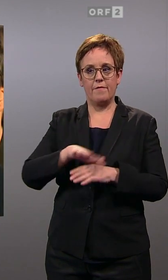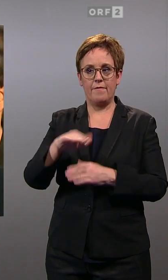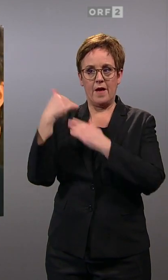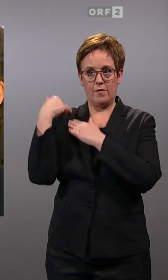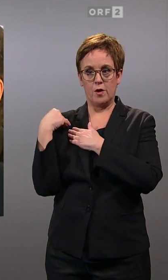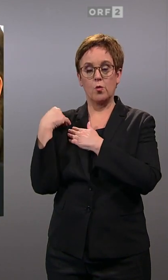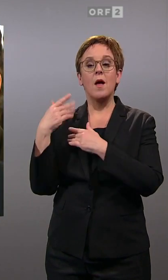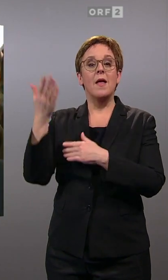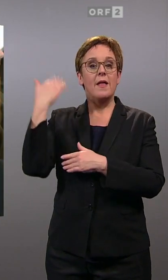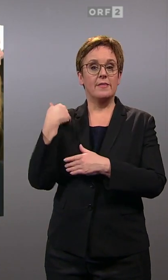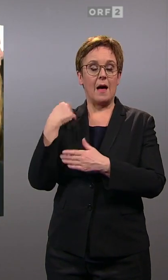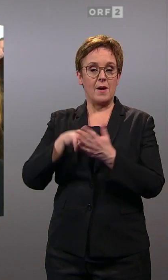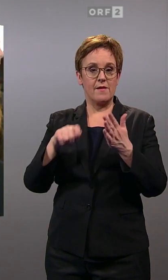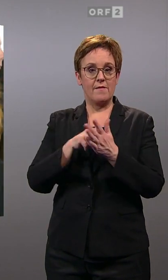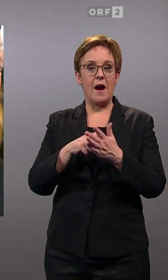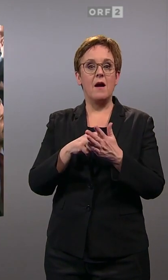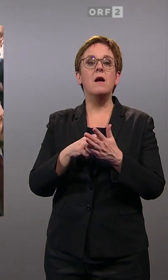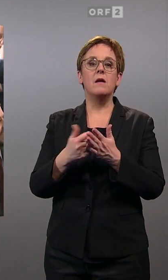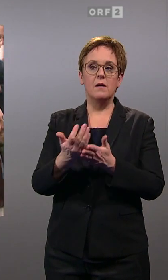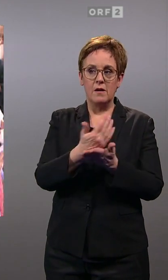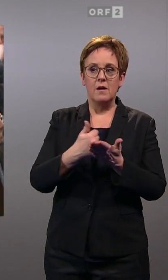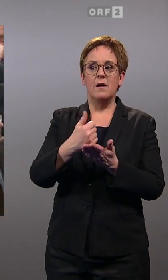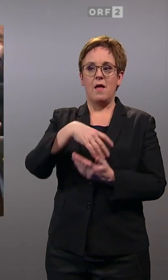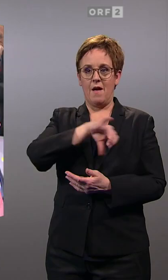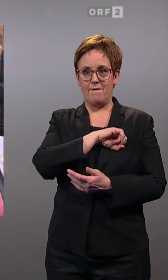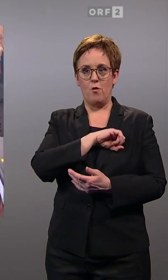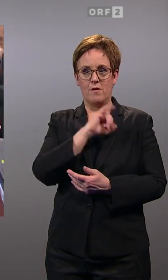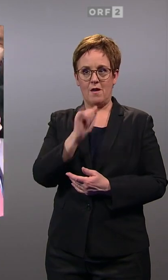bringt der Volkspartei im Land den erwünschten Erfolg.